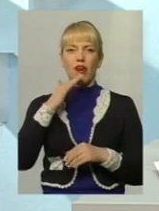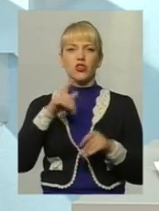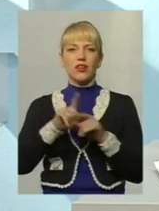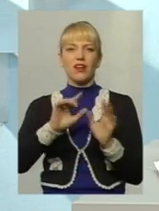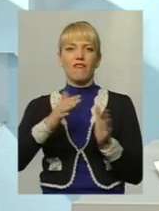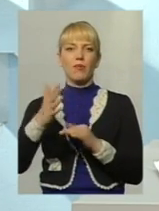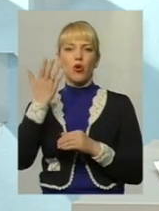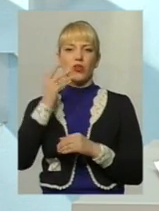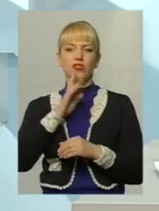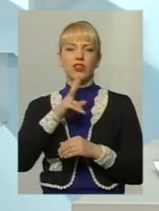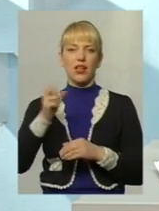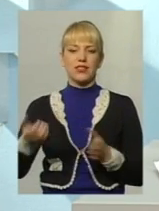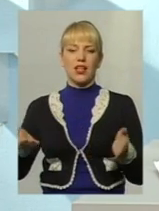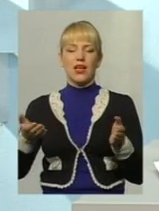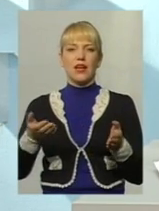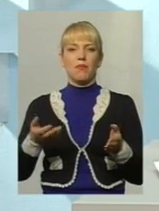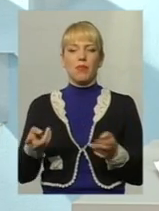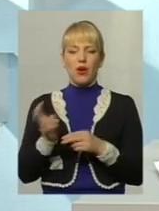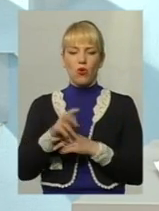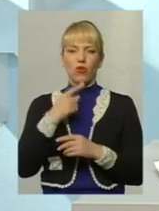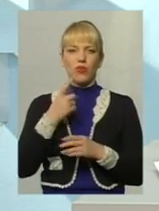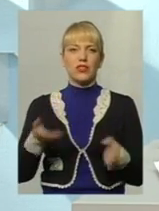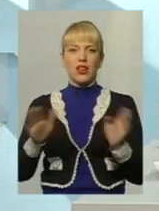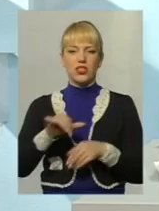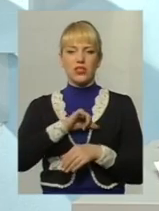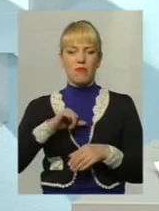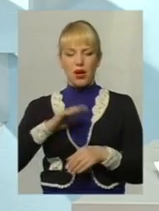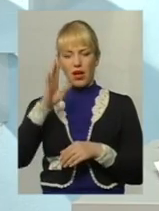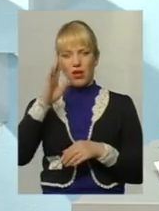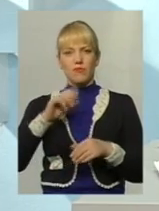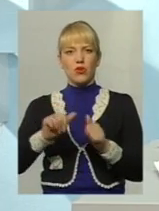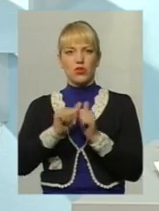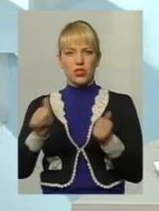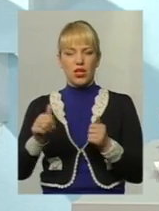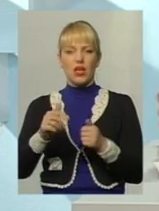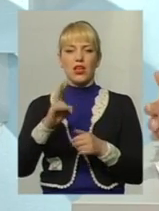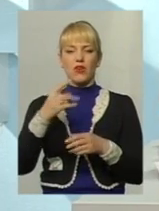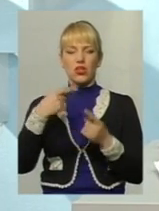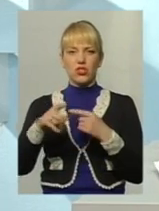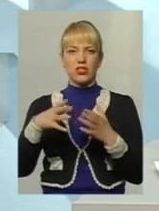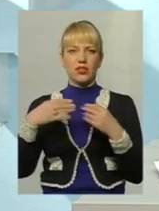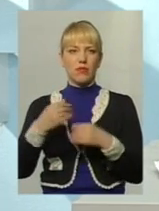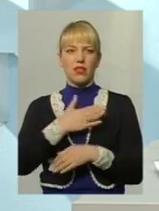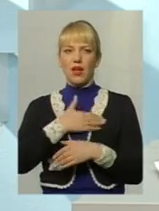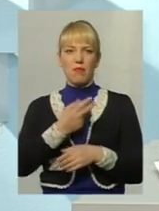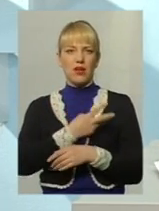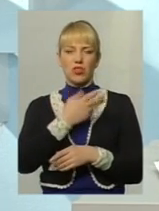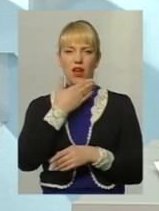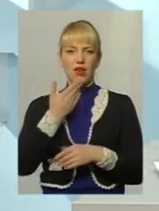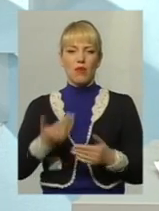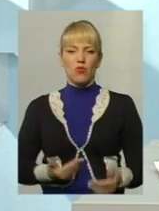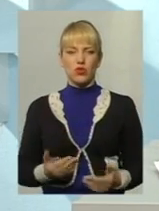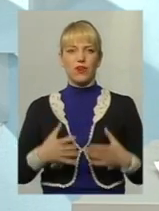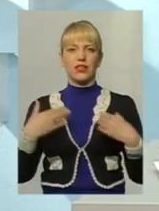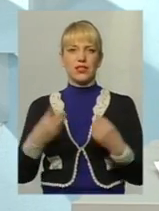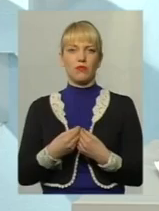залишилася сама, чоловік подав на розірвання шлюбу, чи в нього інша сім'я, чи не бажає проживати з сім'єю. І,